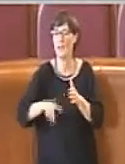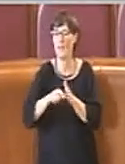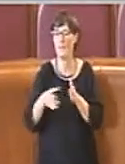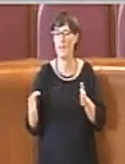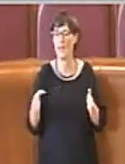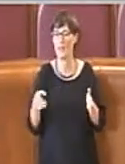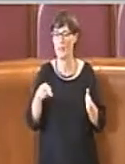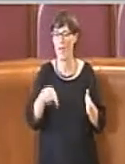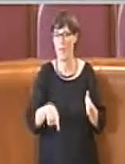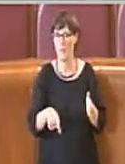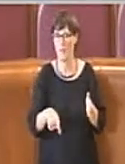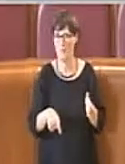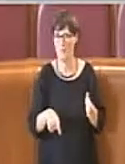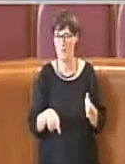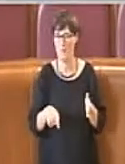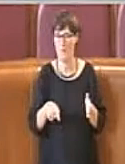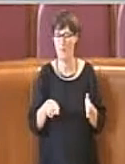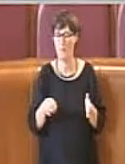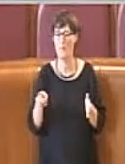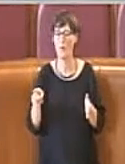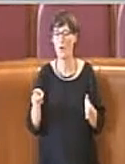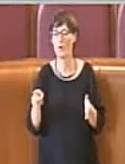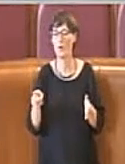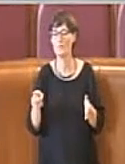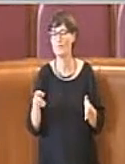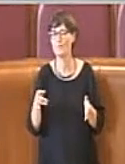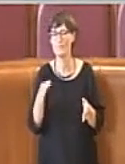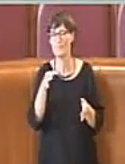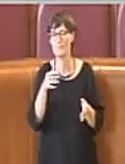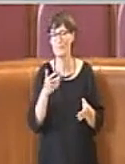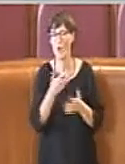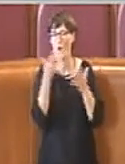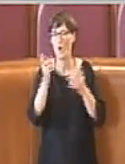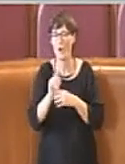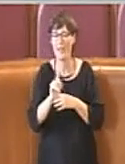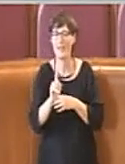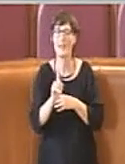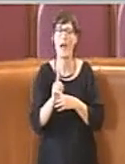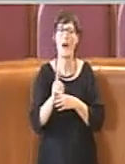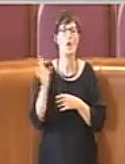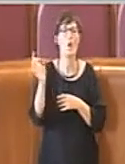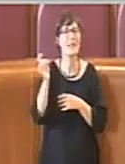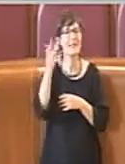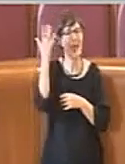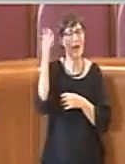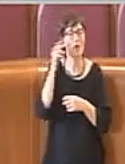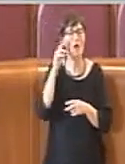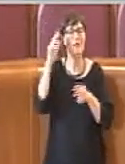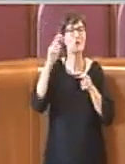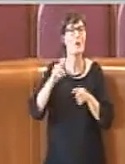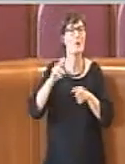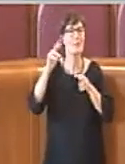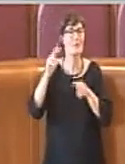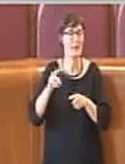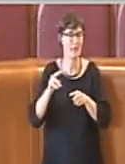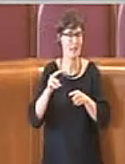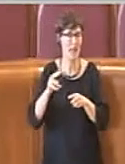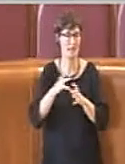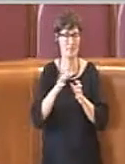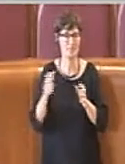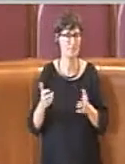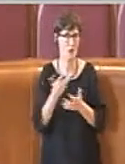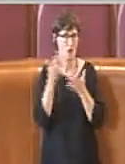non specifica quali siano le deroghe per sovrintendenza e sovrintendenza, mentre qui non stiamo parlando di metterle